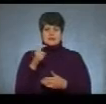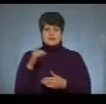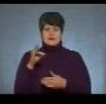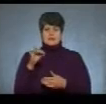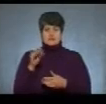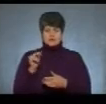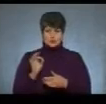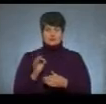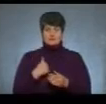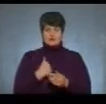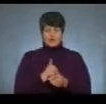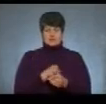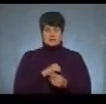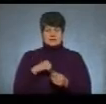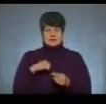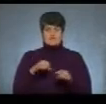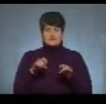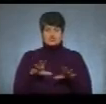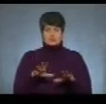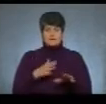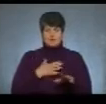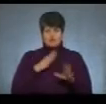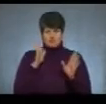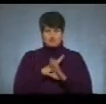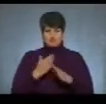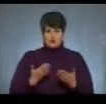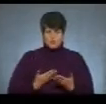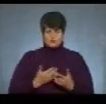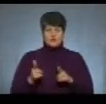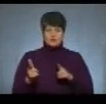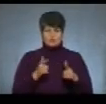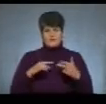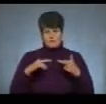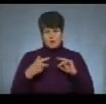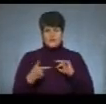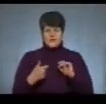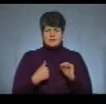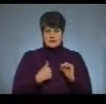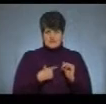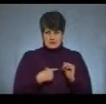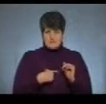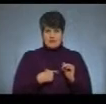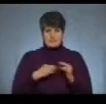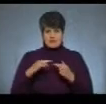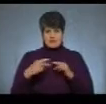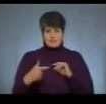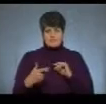він хоче сам вирішити мою долю, що навіть готовий поміняти себе на мене.